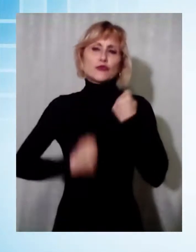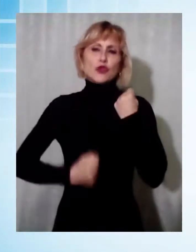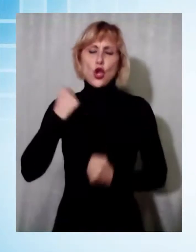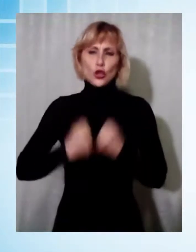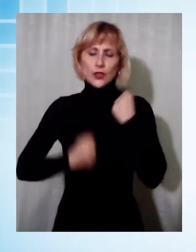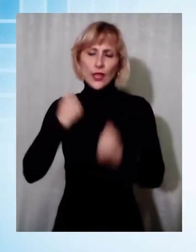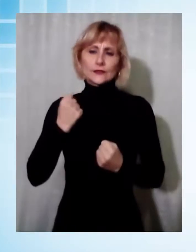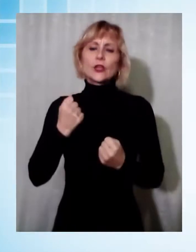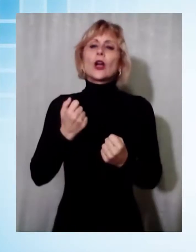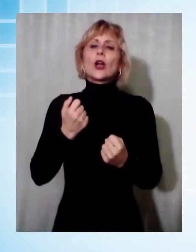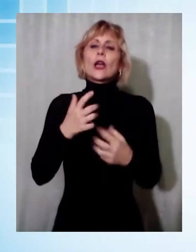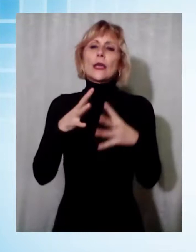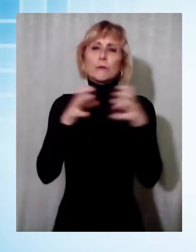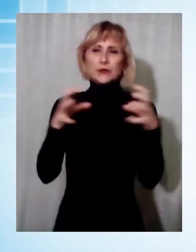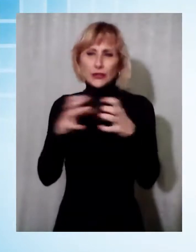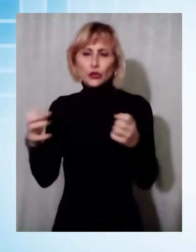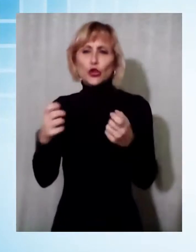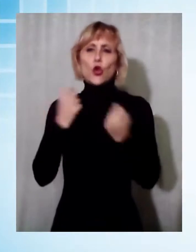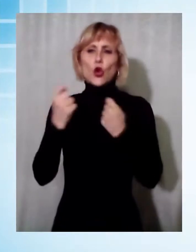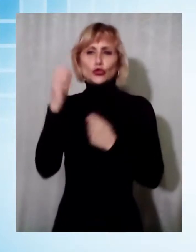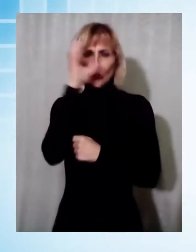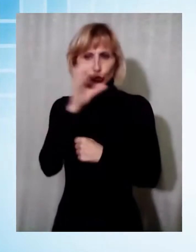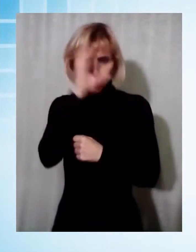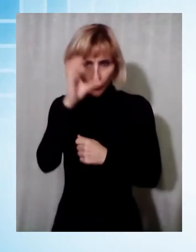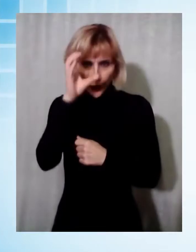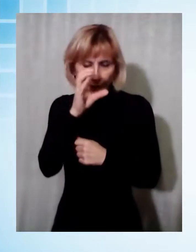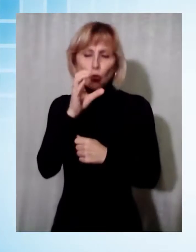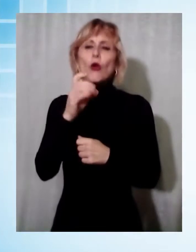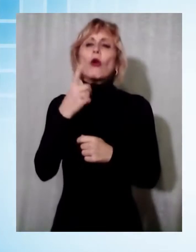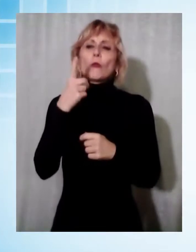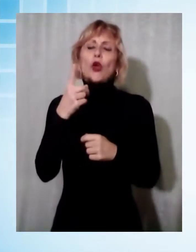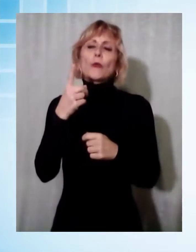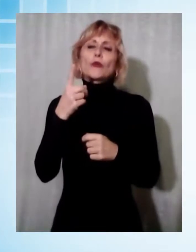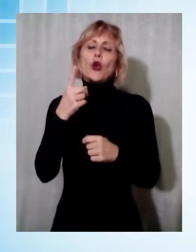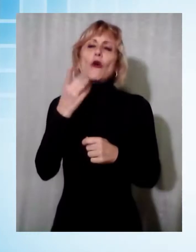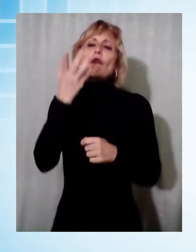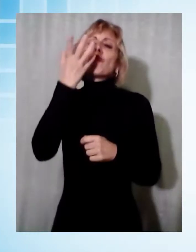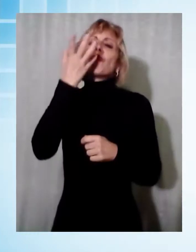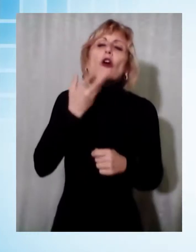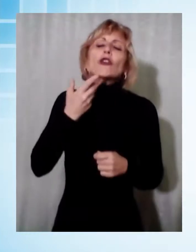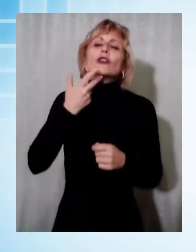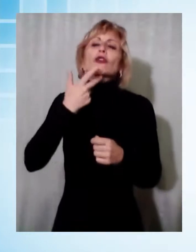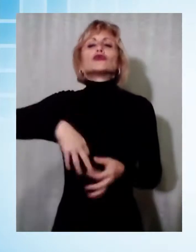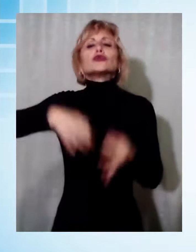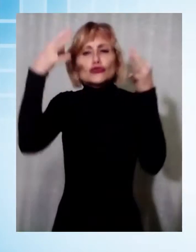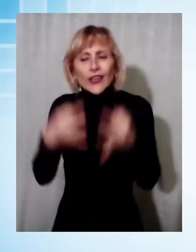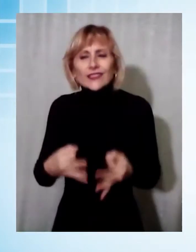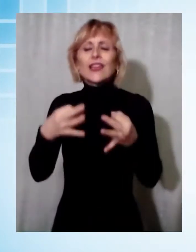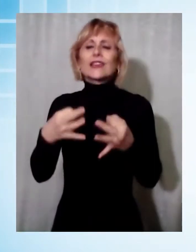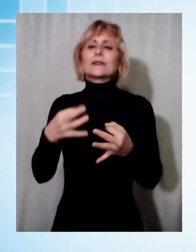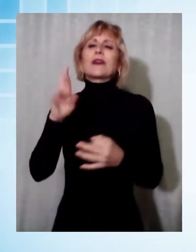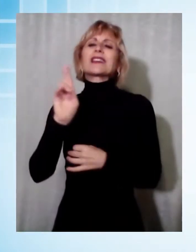manifestato a Lucca e Viareggio chiedendo certezze sulle riaperture e ristori in base al calo di fatturato.